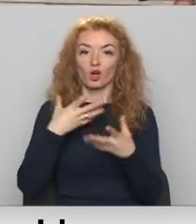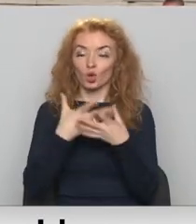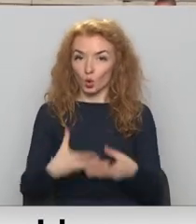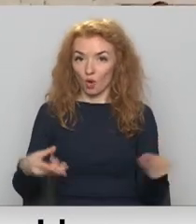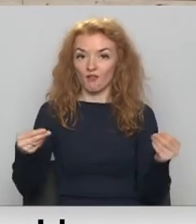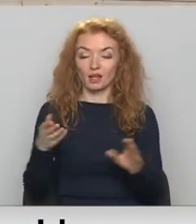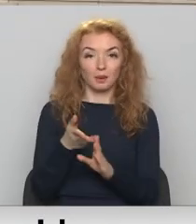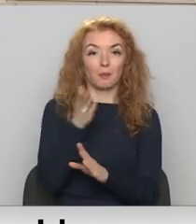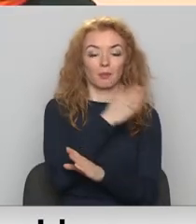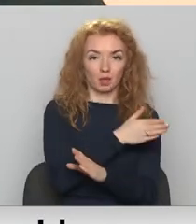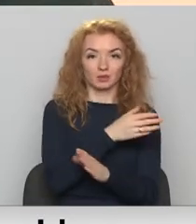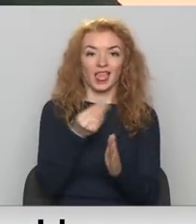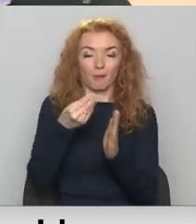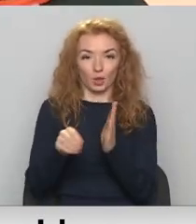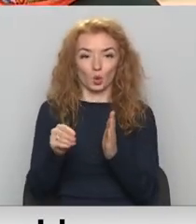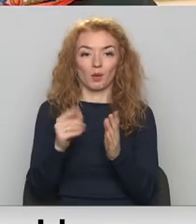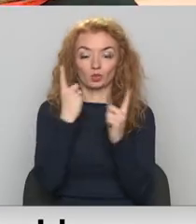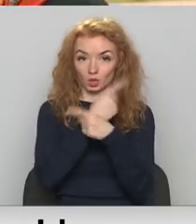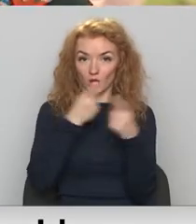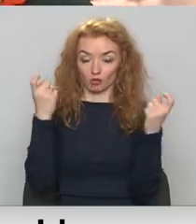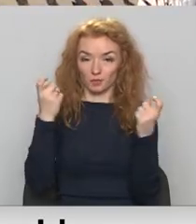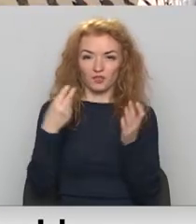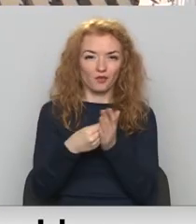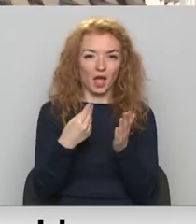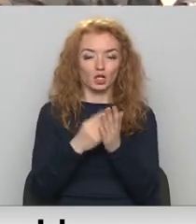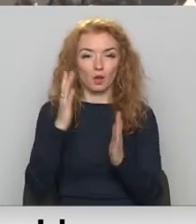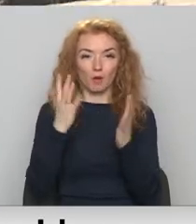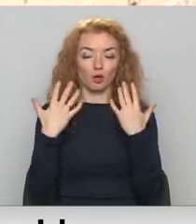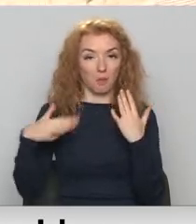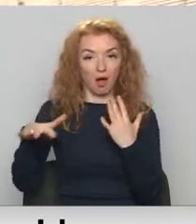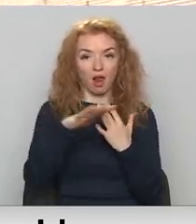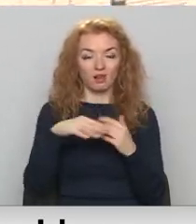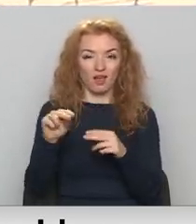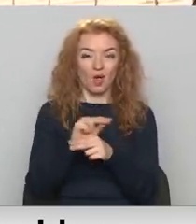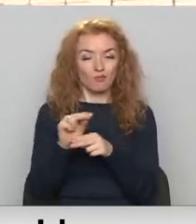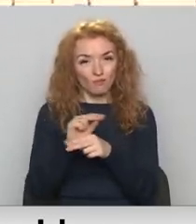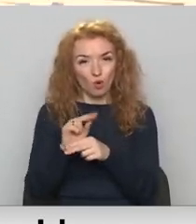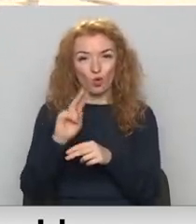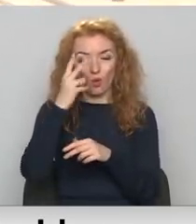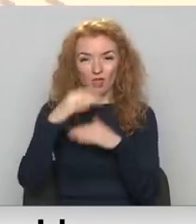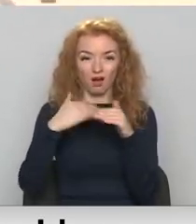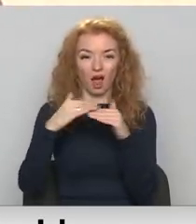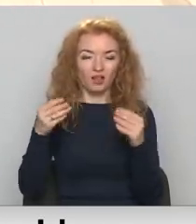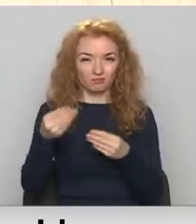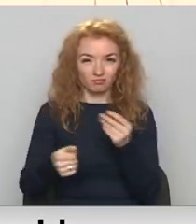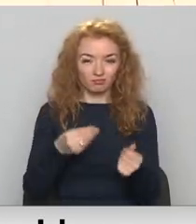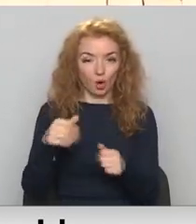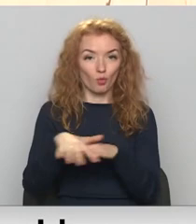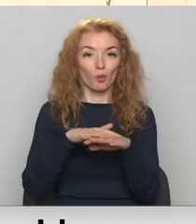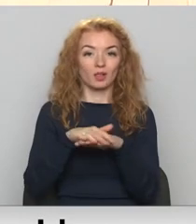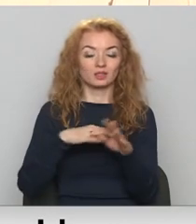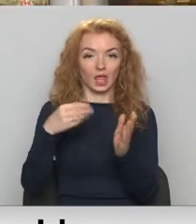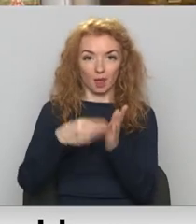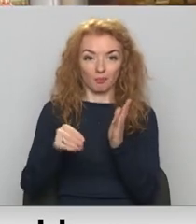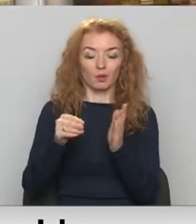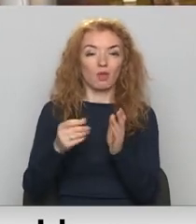vēl pirms iepirkuma izsladināšanas. Izvērtējot Meža parka estrādes remontdarbu, otrās kārtas izmaksas publiskajos iepirkumos